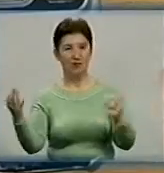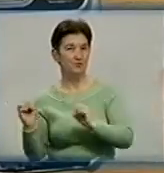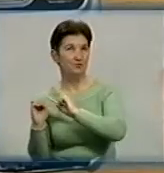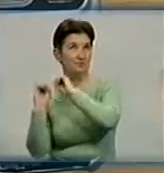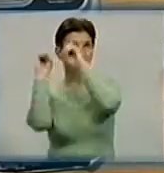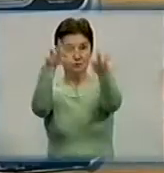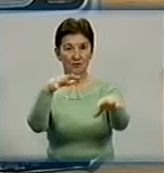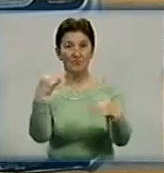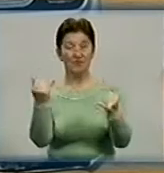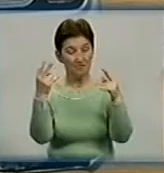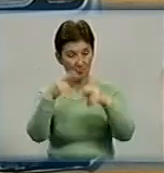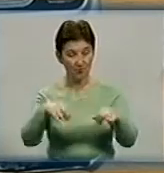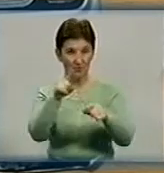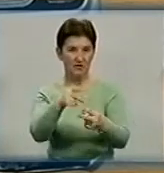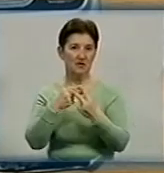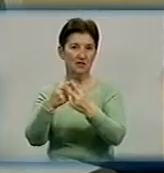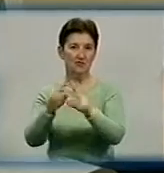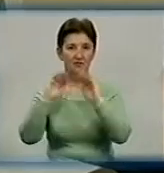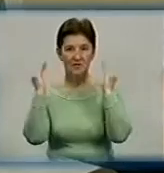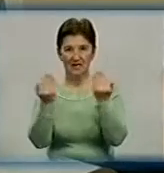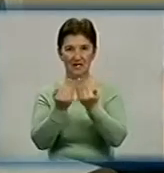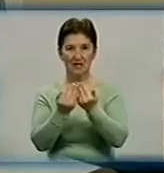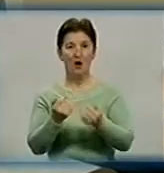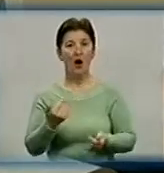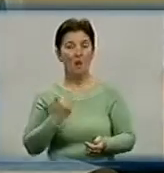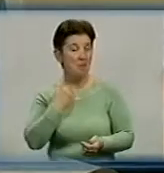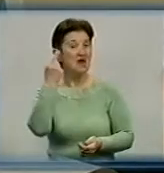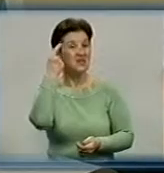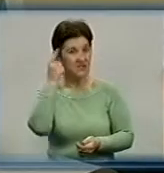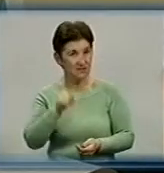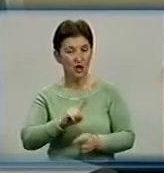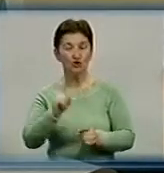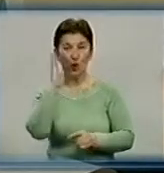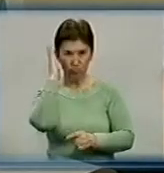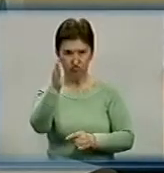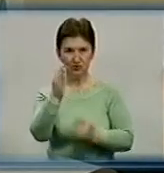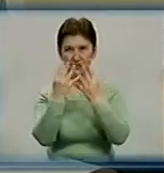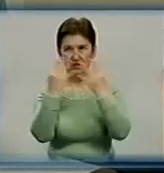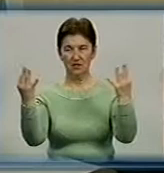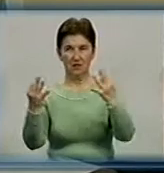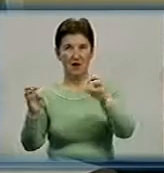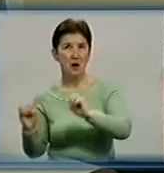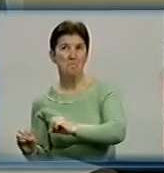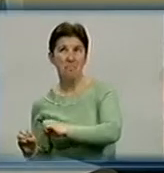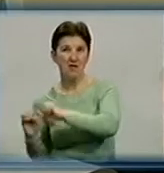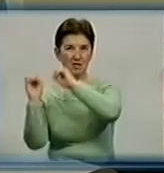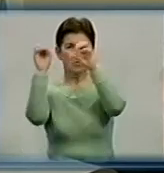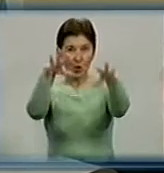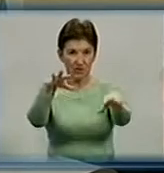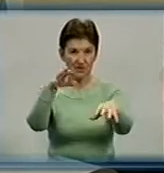інцидент в'язень сидить у ізоляторі. Ми знали, що буде переброс, завершаться такого-то числа.